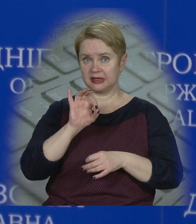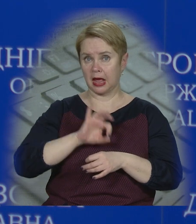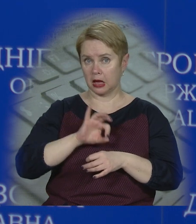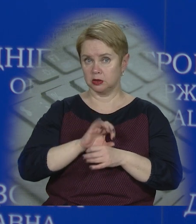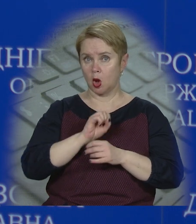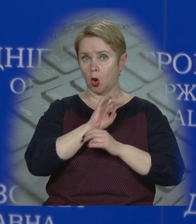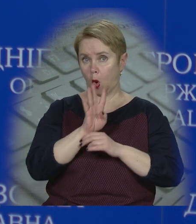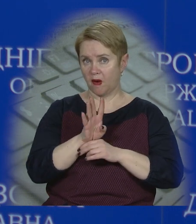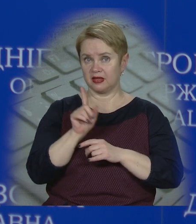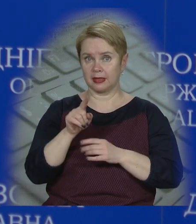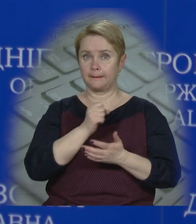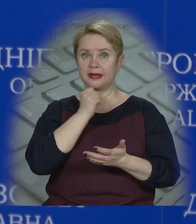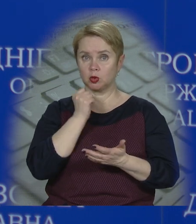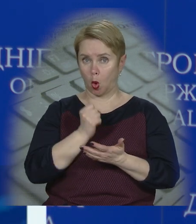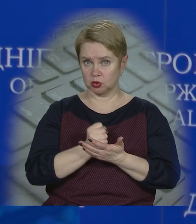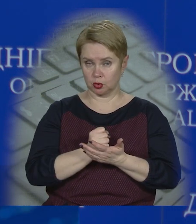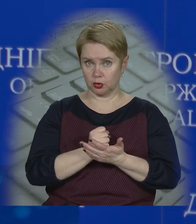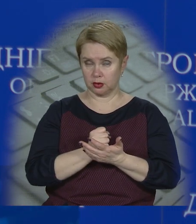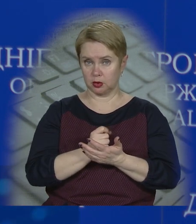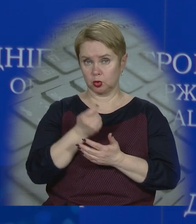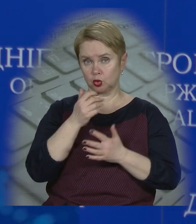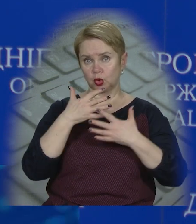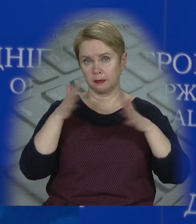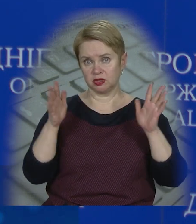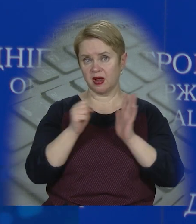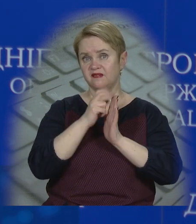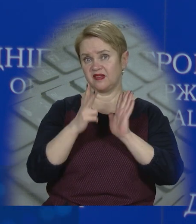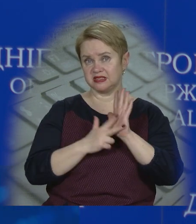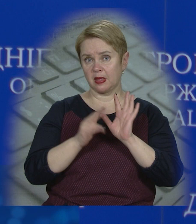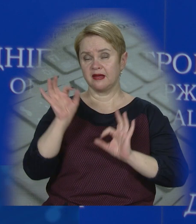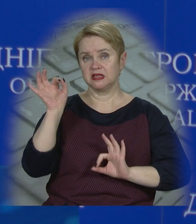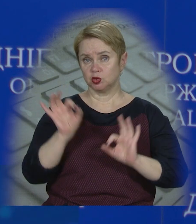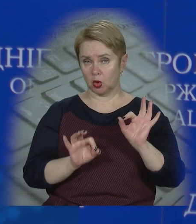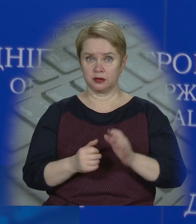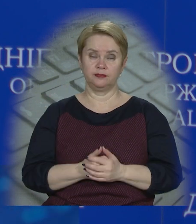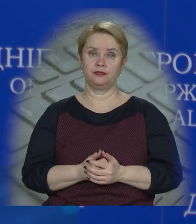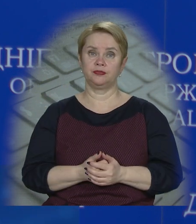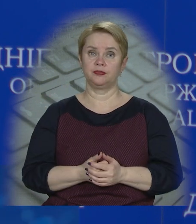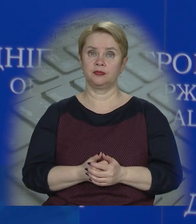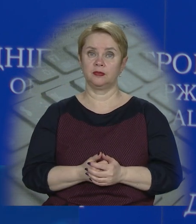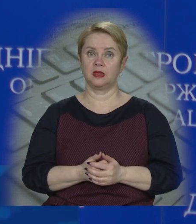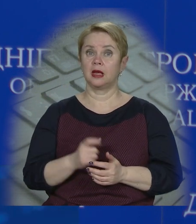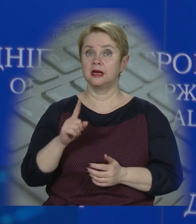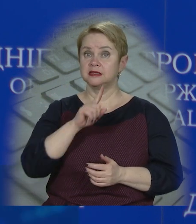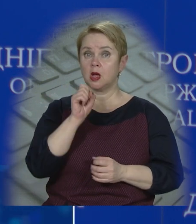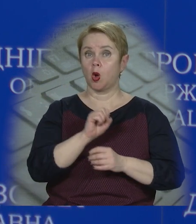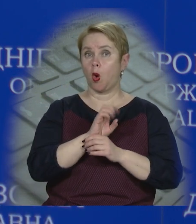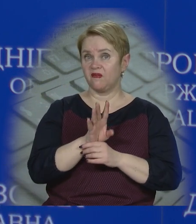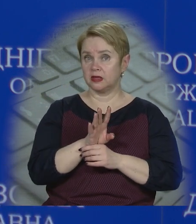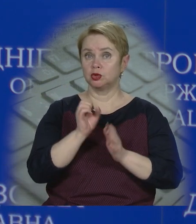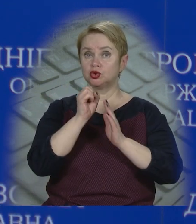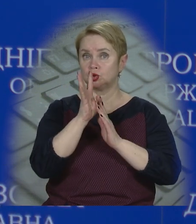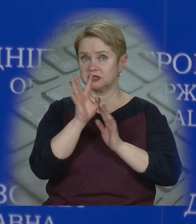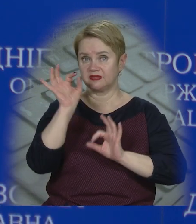діагнозом COVID та підозрою трошки більше 18 відсотків, з COVID